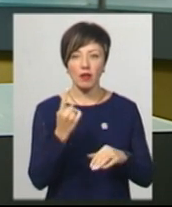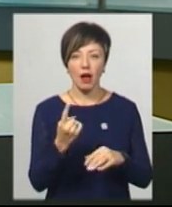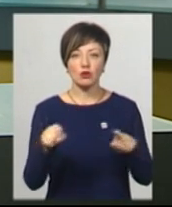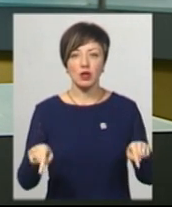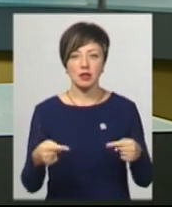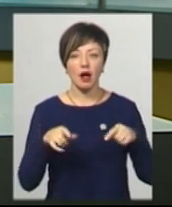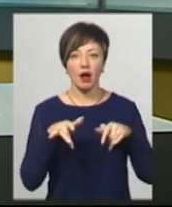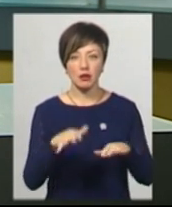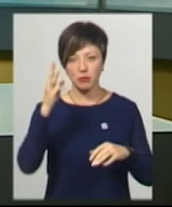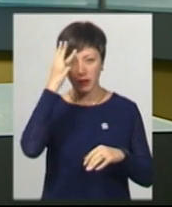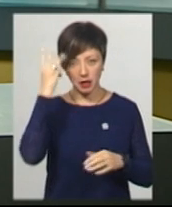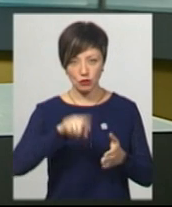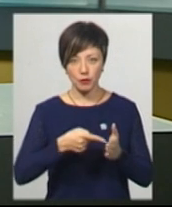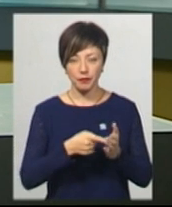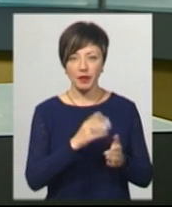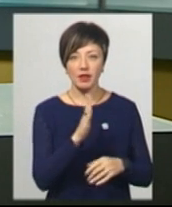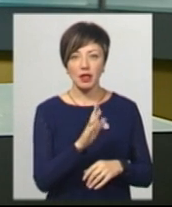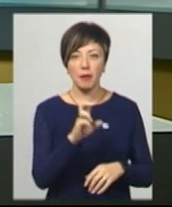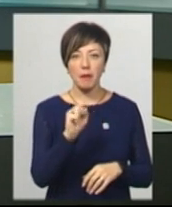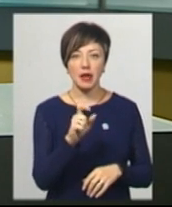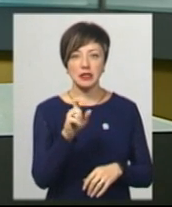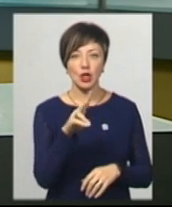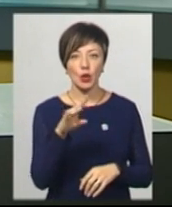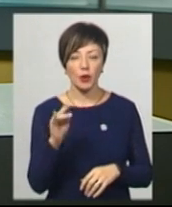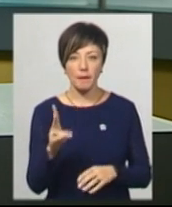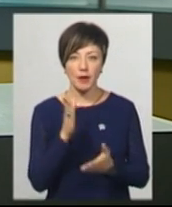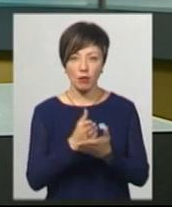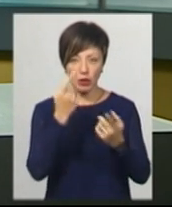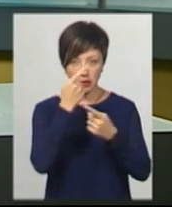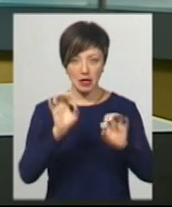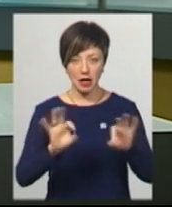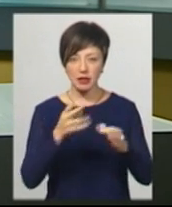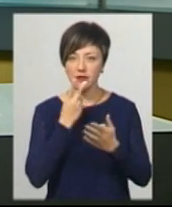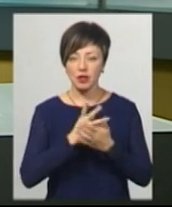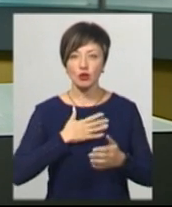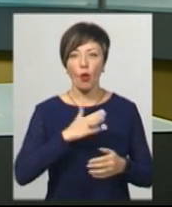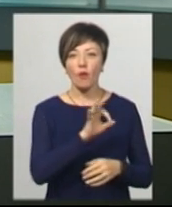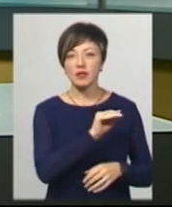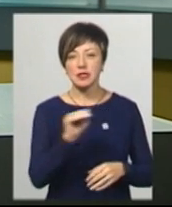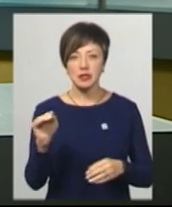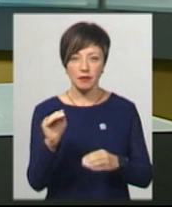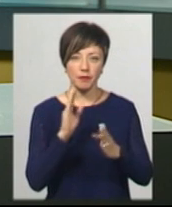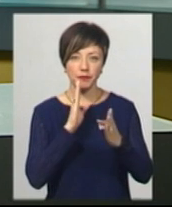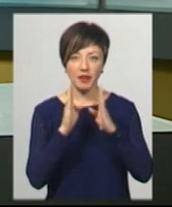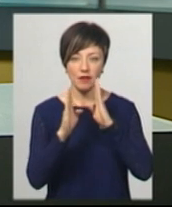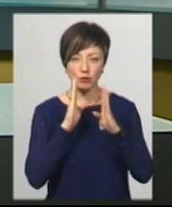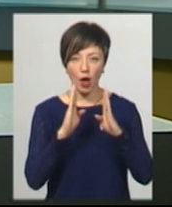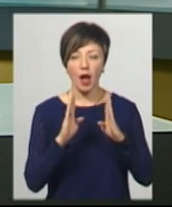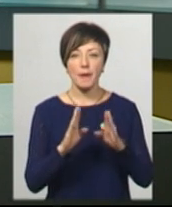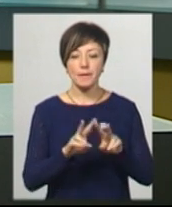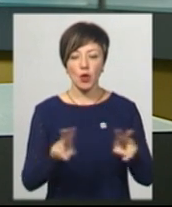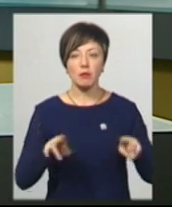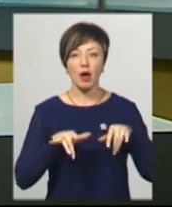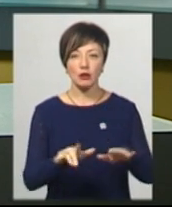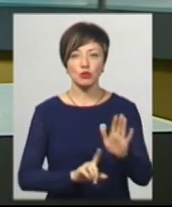організаторів акції в Хмельницькому Валентина Базилюк. Пряму трансляцію дивіться на нашій офіційній сторінці у Фейсбук. Подібні акції